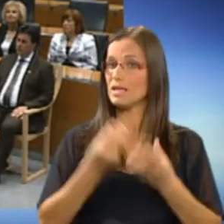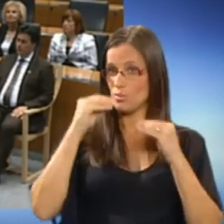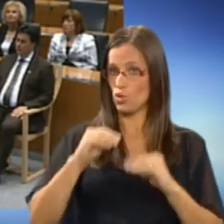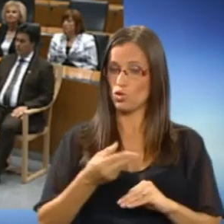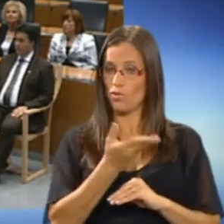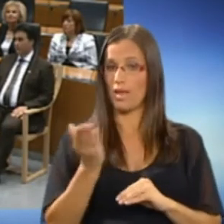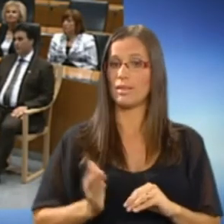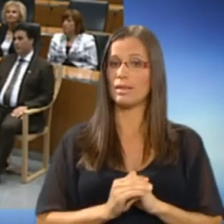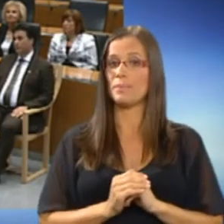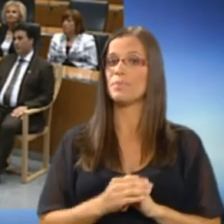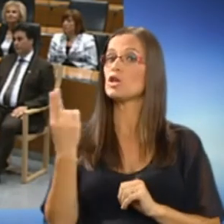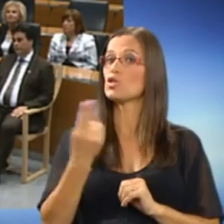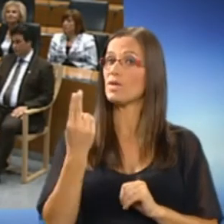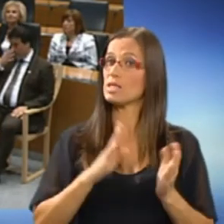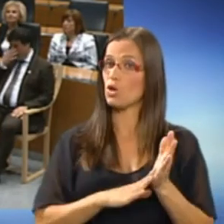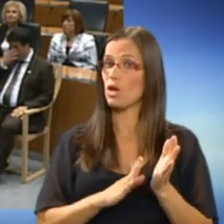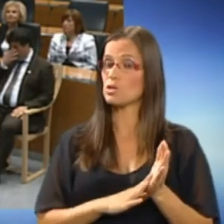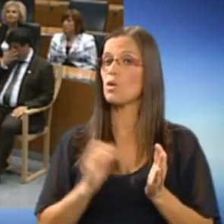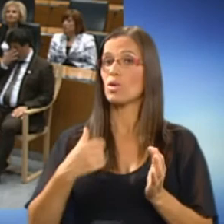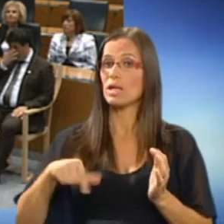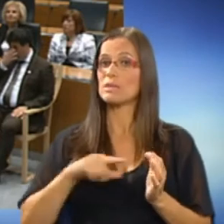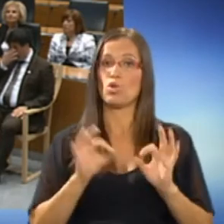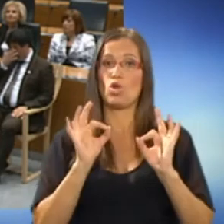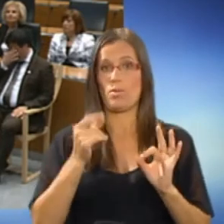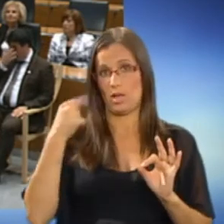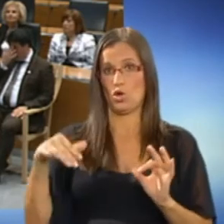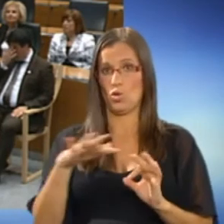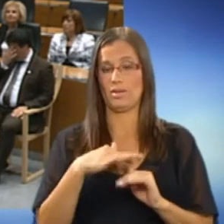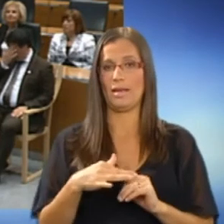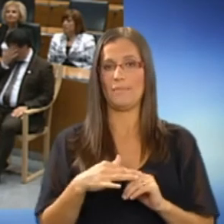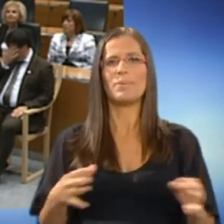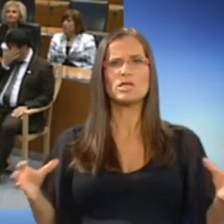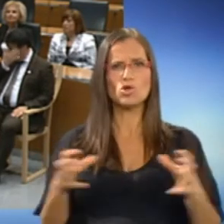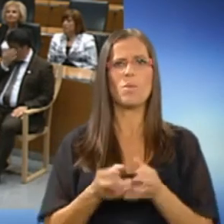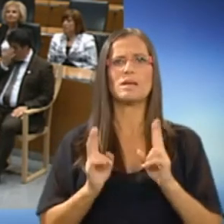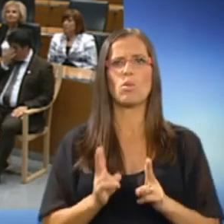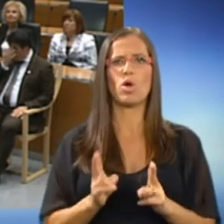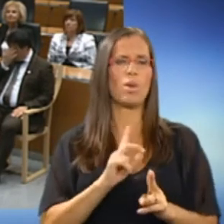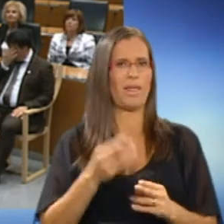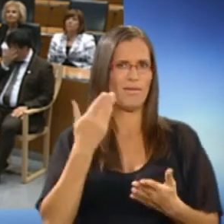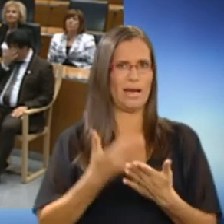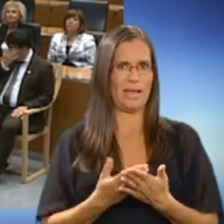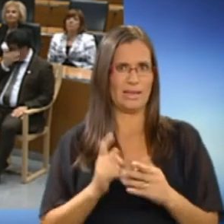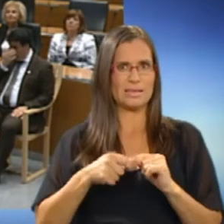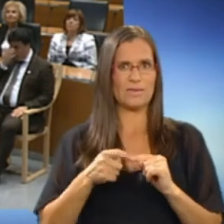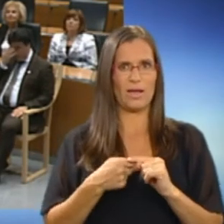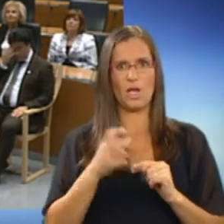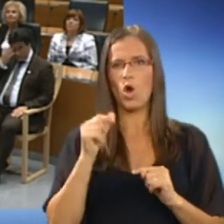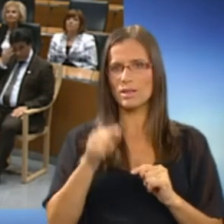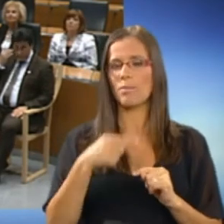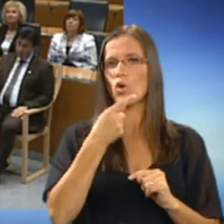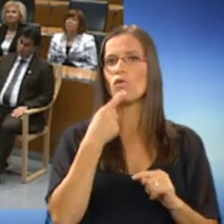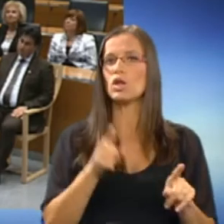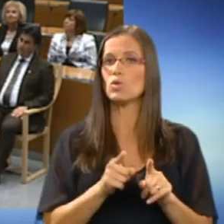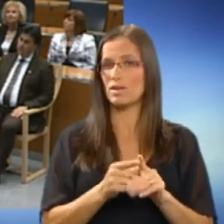Spoštovani, Slovenci dokazujemo, da smo dobri ljudje. Da skupaj zmoremo neverjetne stvari. O tem